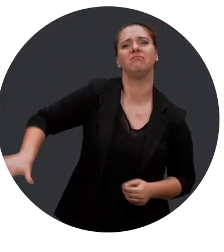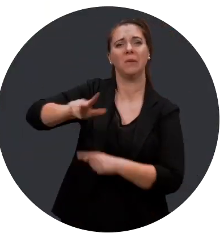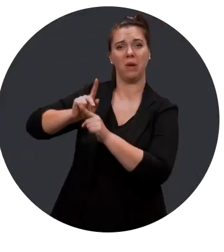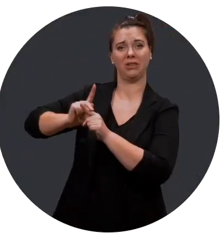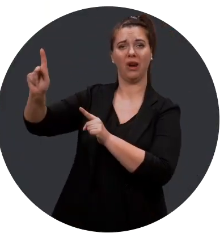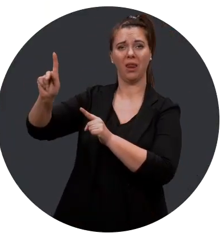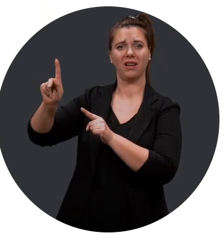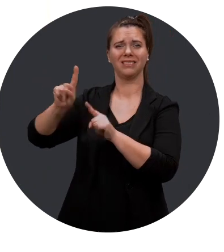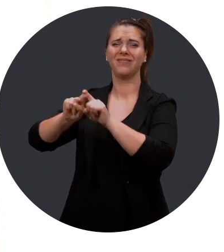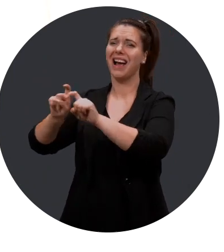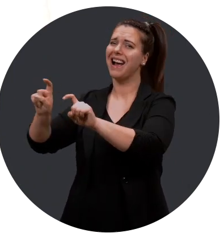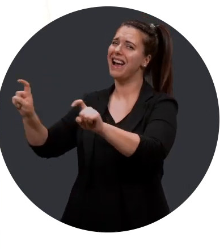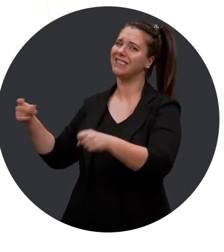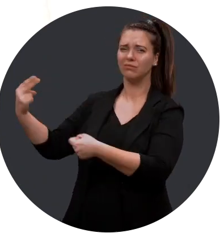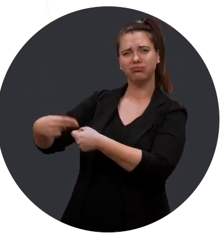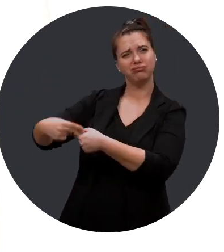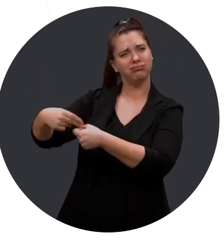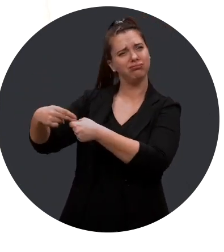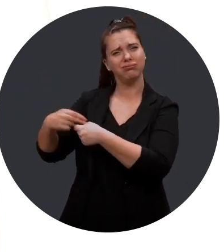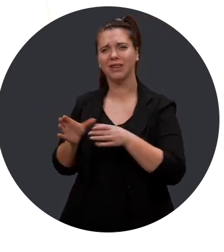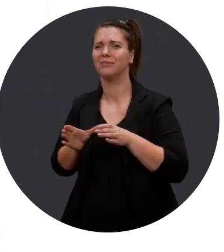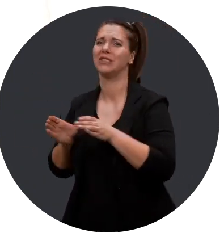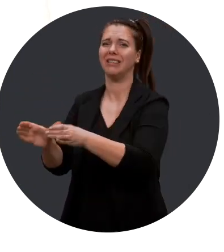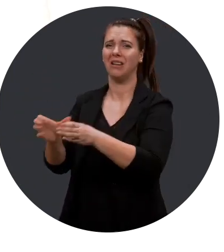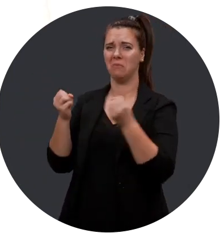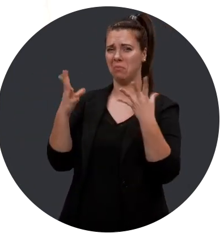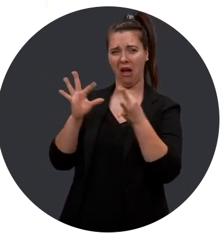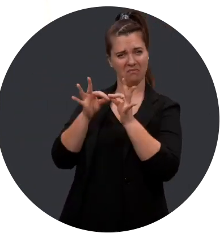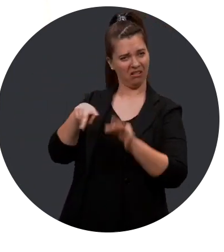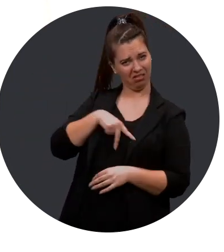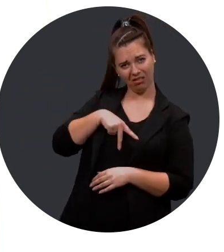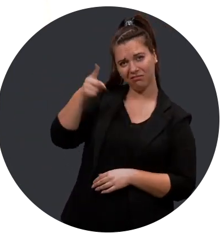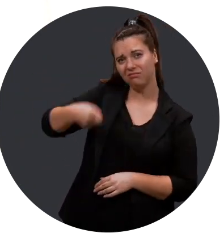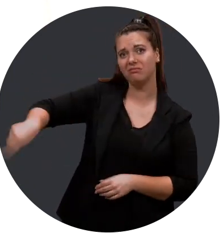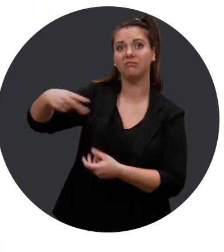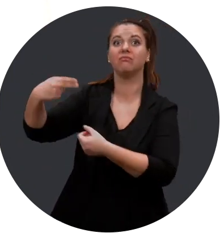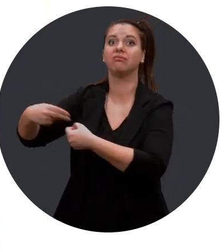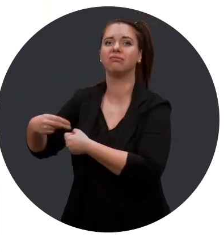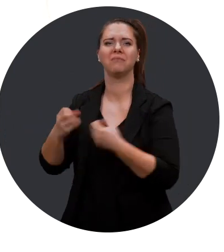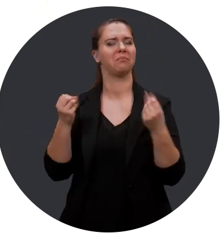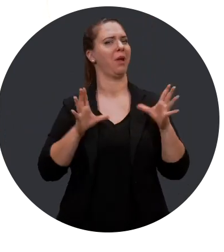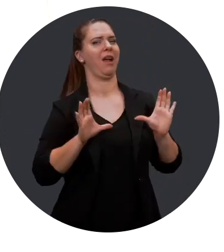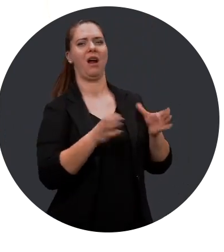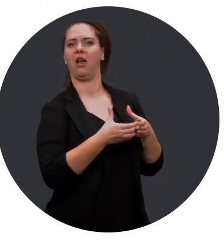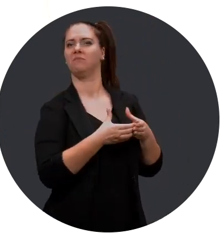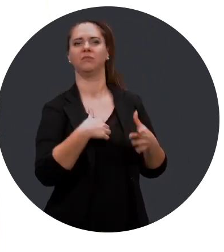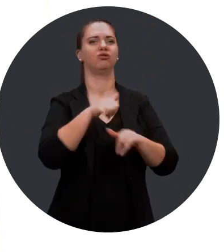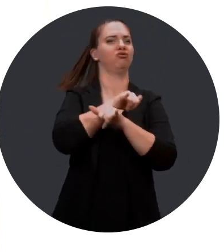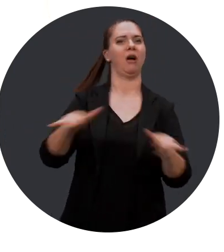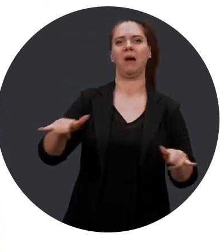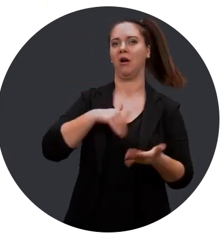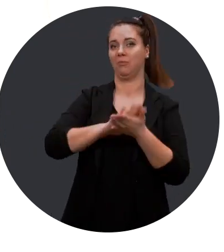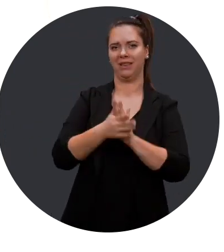briller des interprètes professionnels qui sont différents, qui sont marginalisés. Sans mes interprètes, sans mon